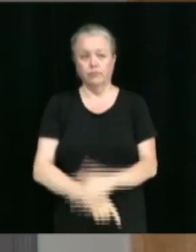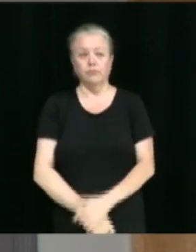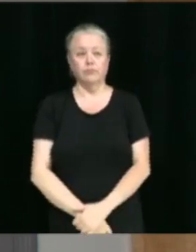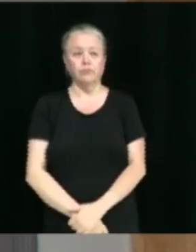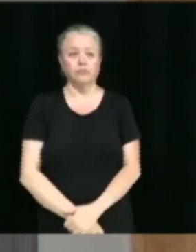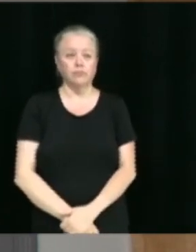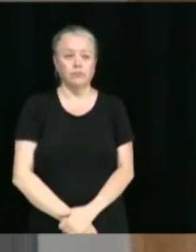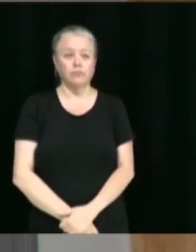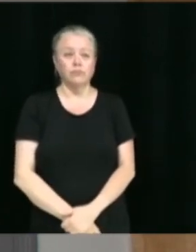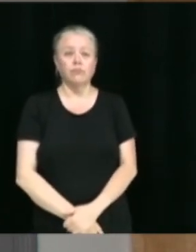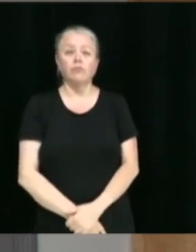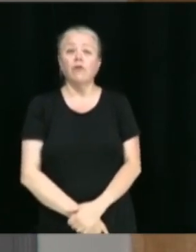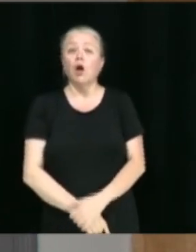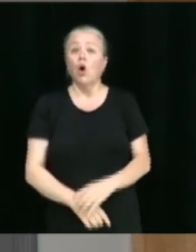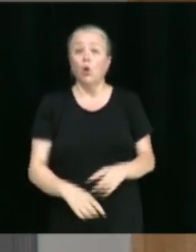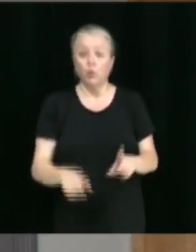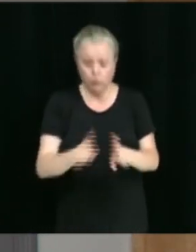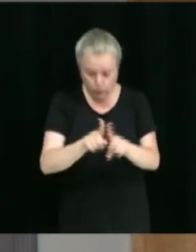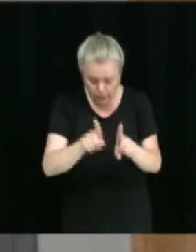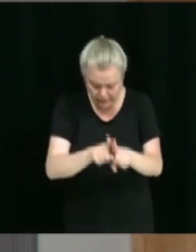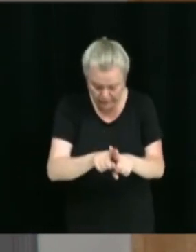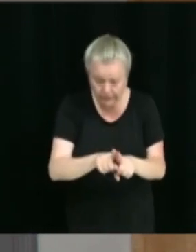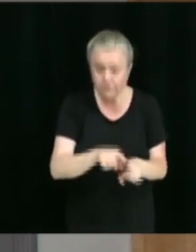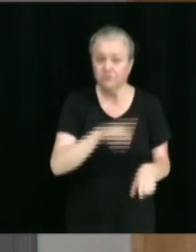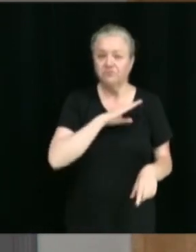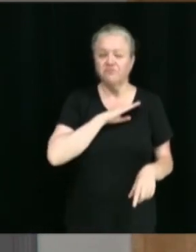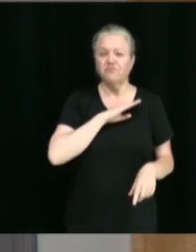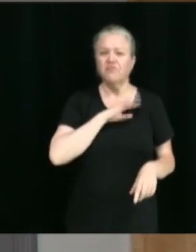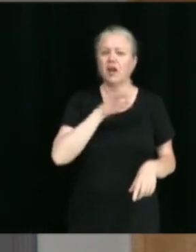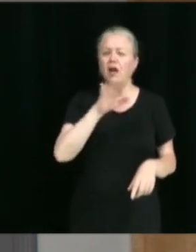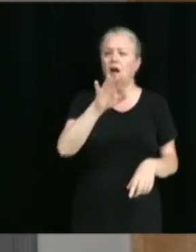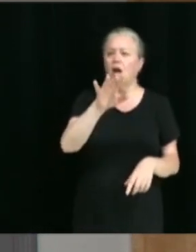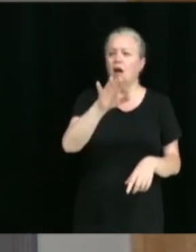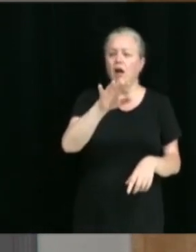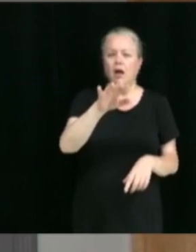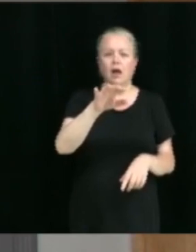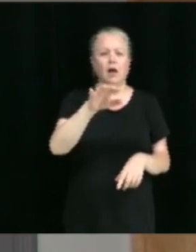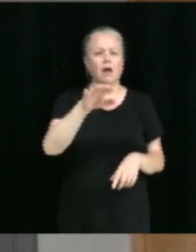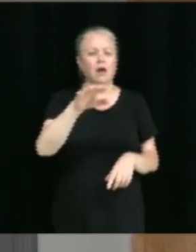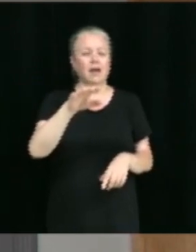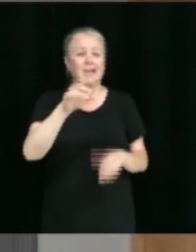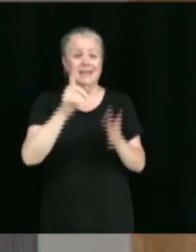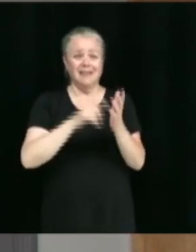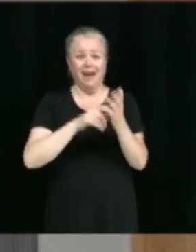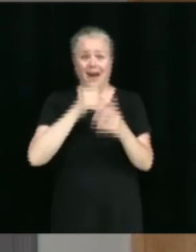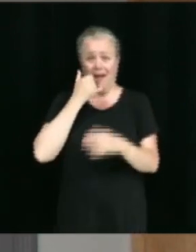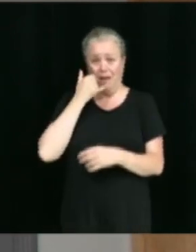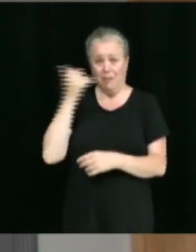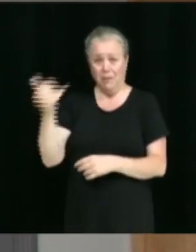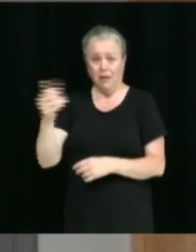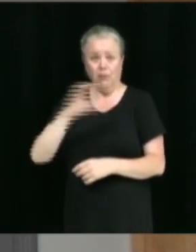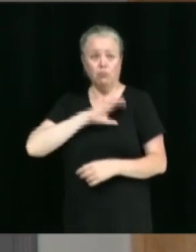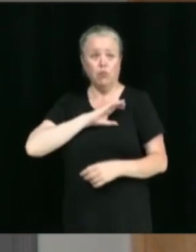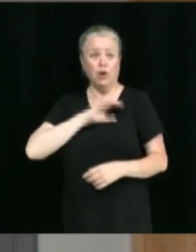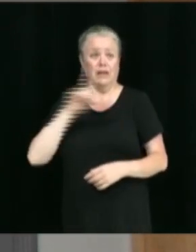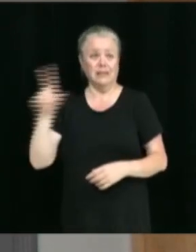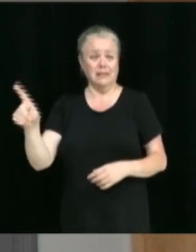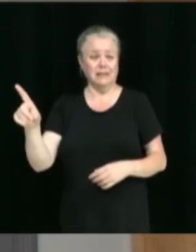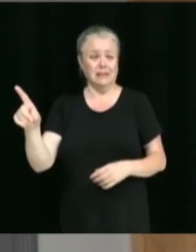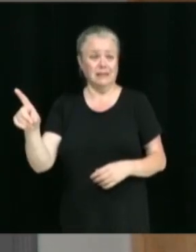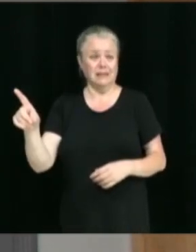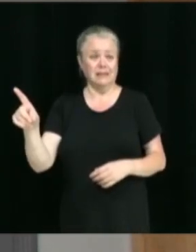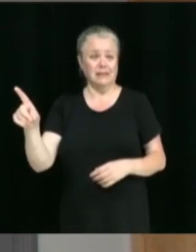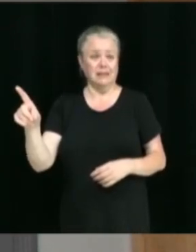On a même capté des... Ce qu'on constate, qu'on appelle la police. Puis, du moment que